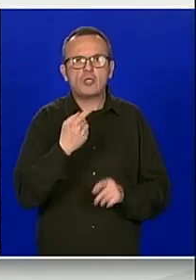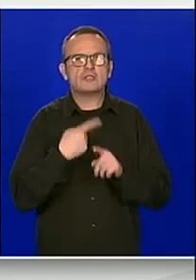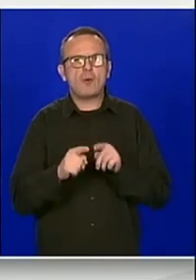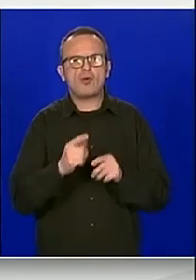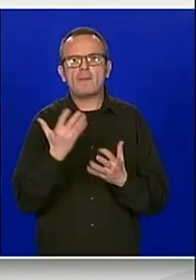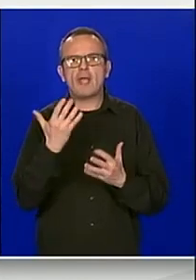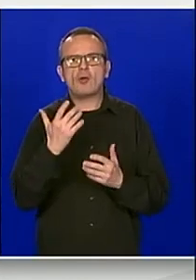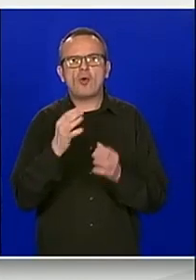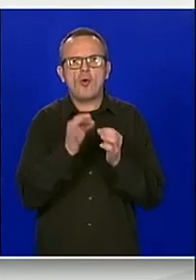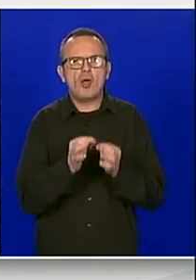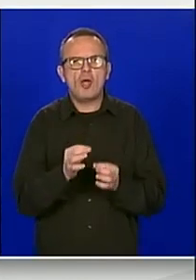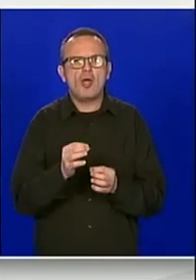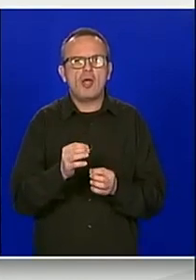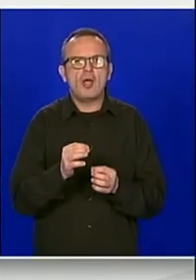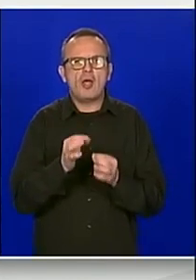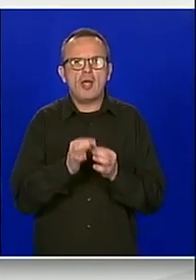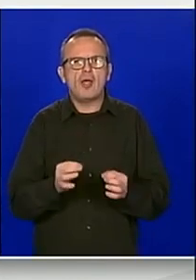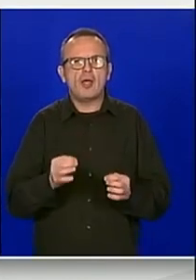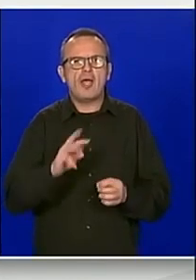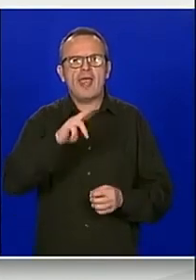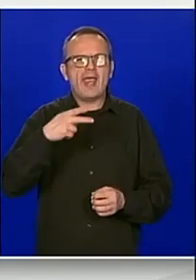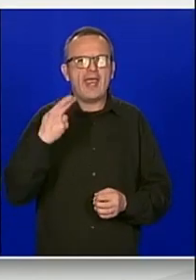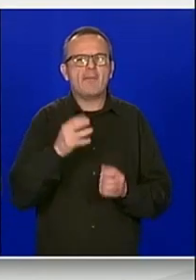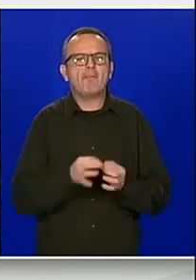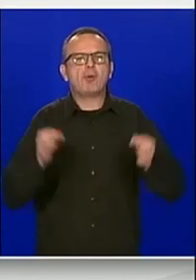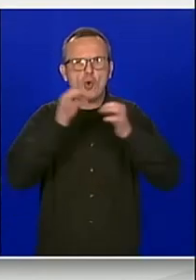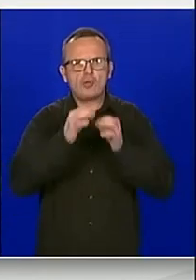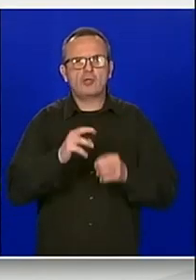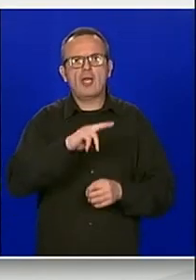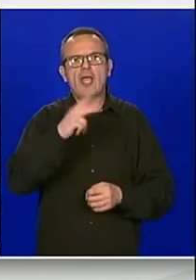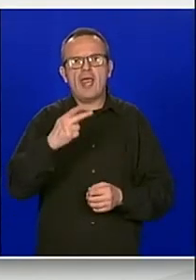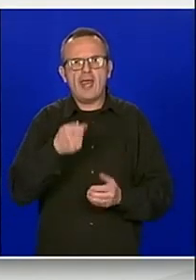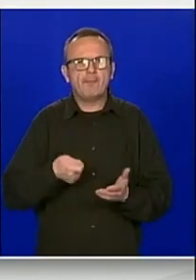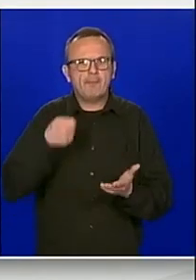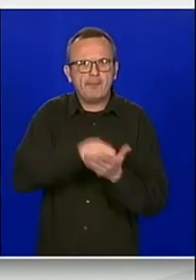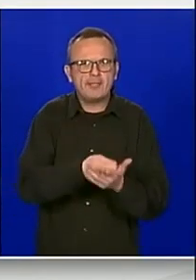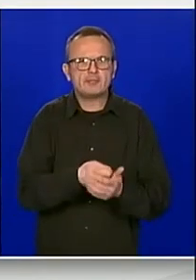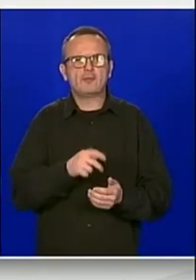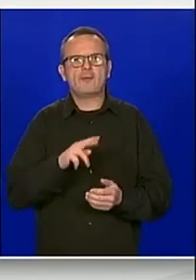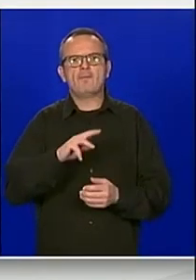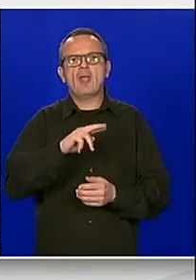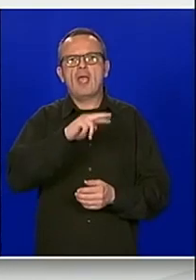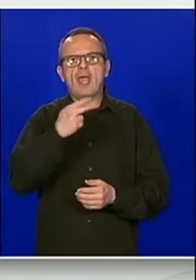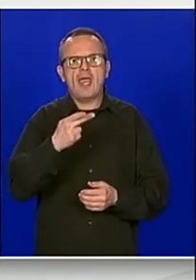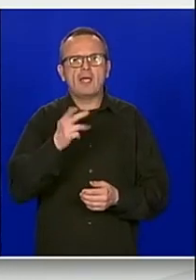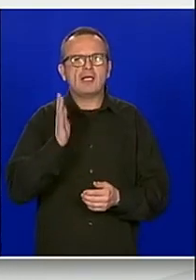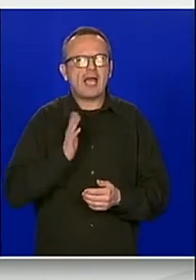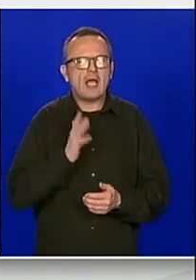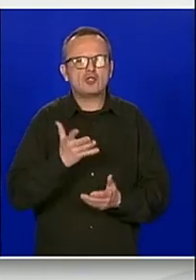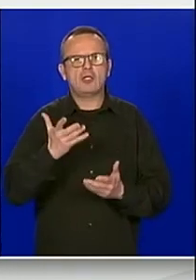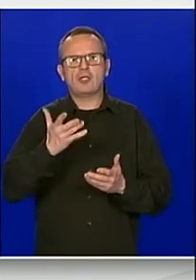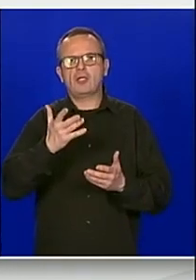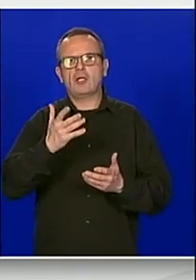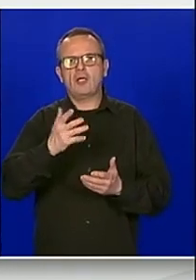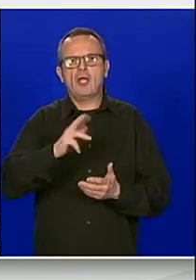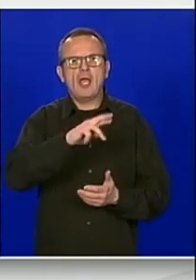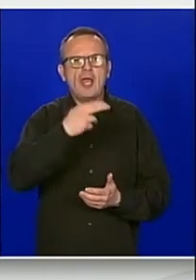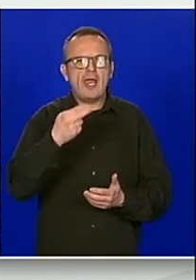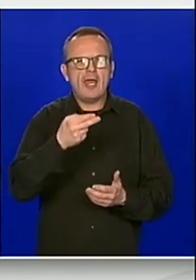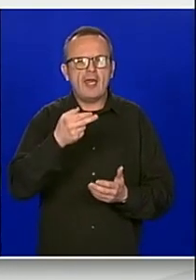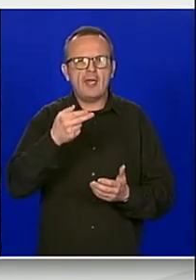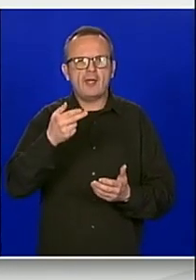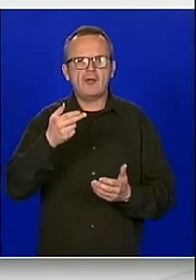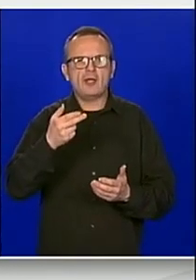-projekata, e-poslovanje, e-pristojbe, e-invoicing for Croatian public authorities, electronic public identification Croatia,